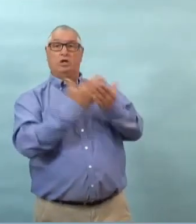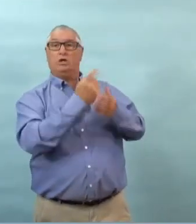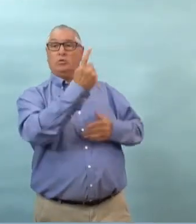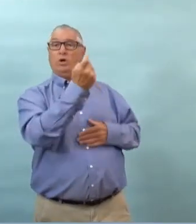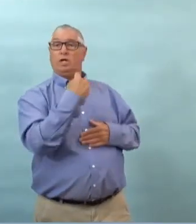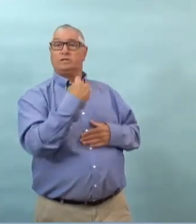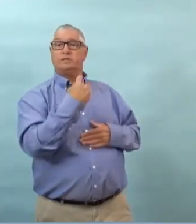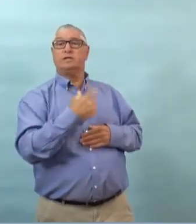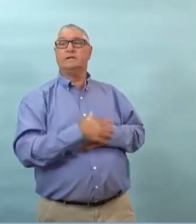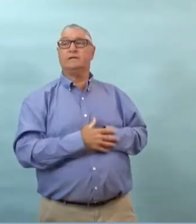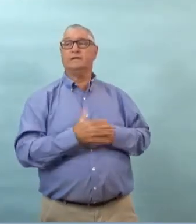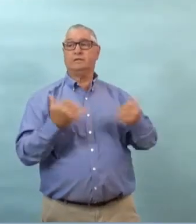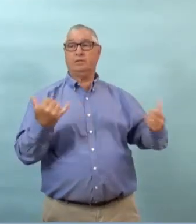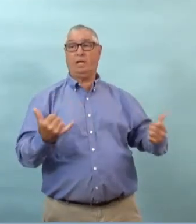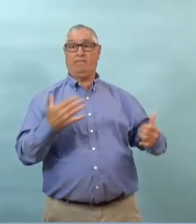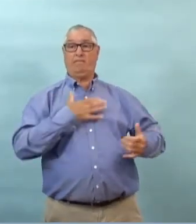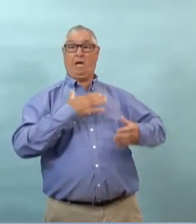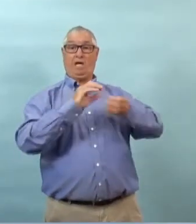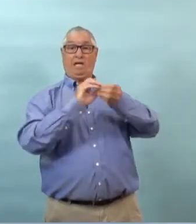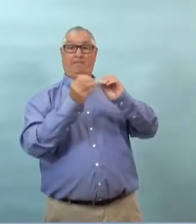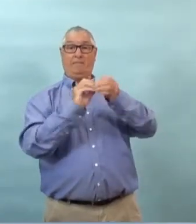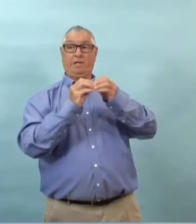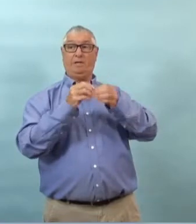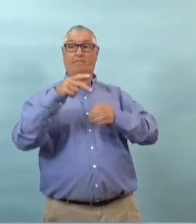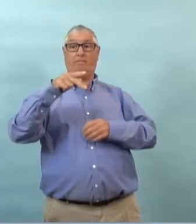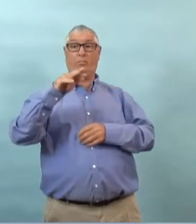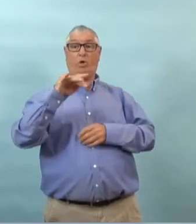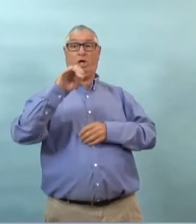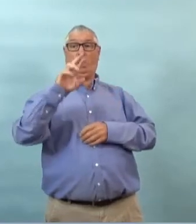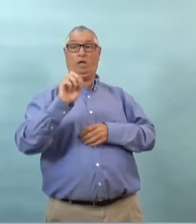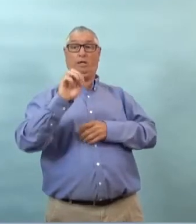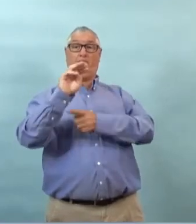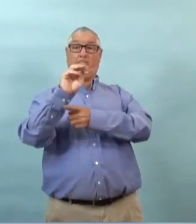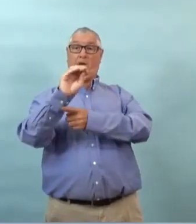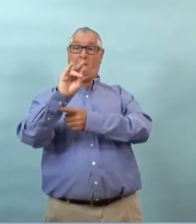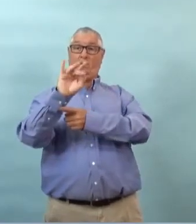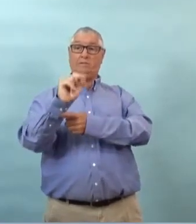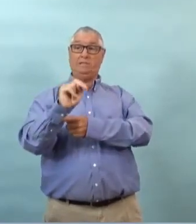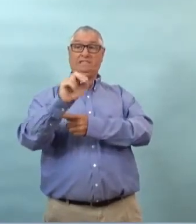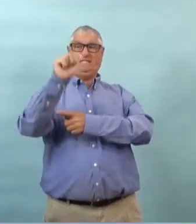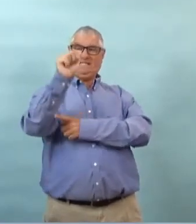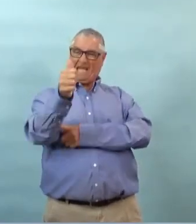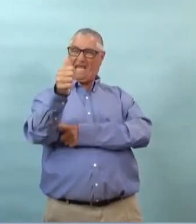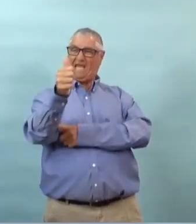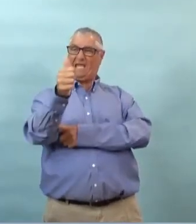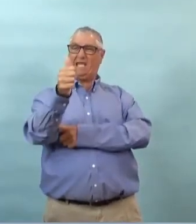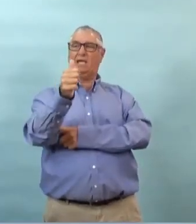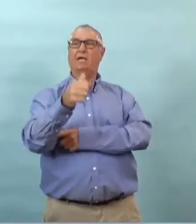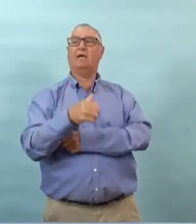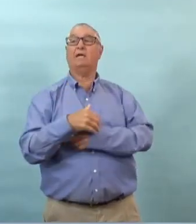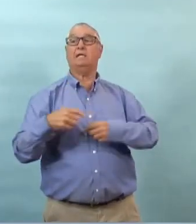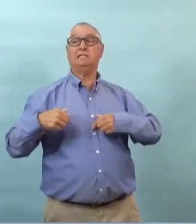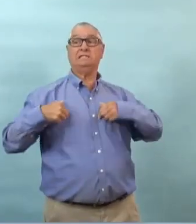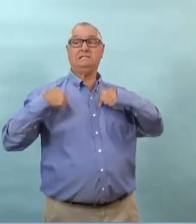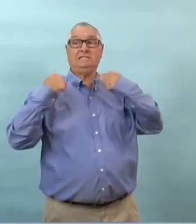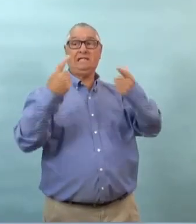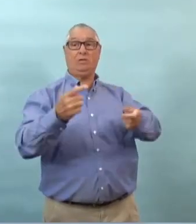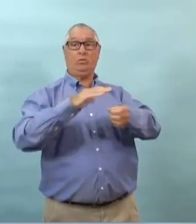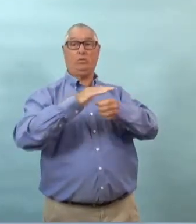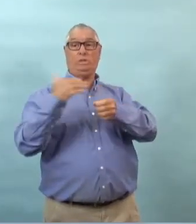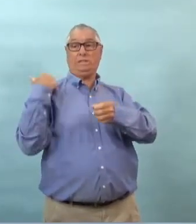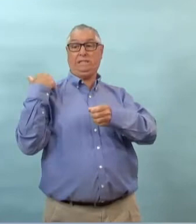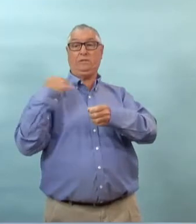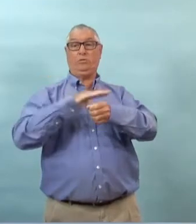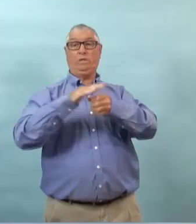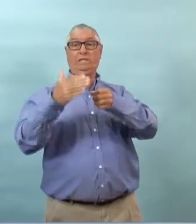communiqués de presse bon c'est une bonne question donc les chiffres que je viens de fournir en disant qu'il y en a 10 dans la région de perry mountain et